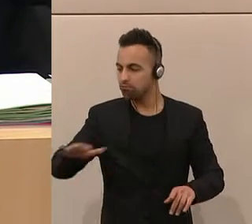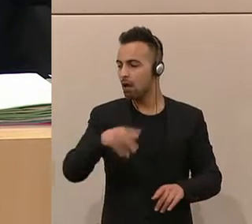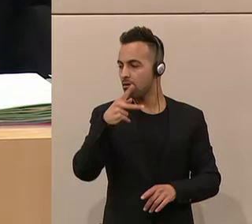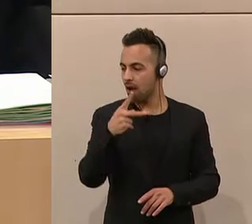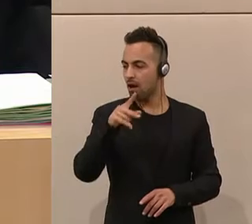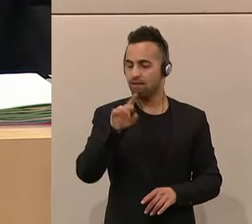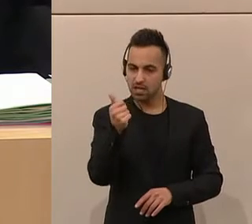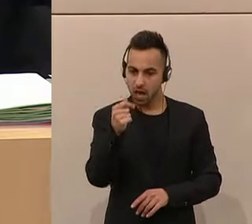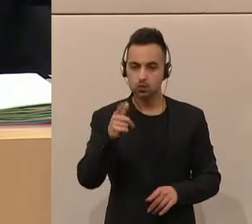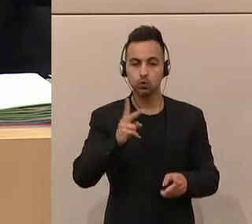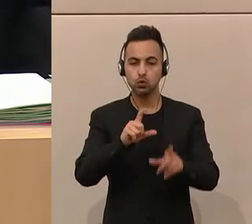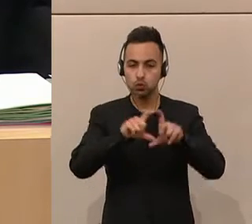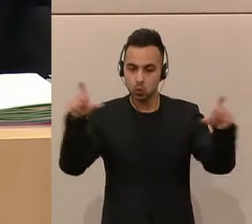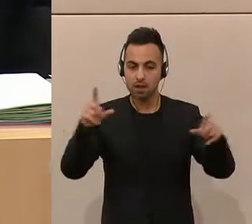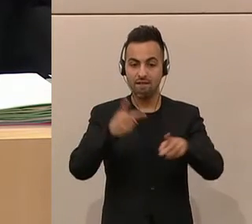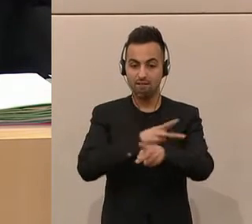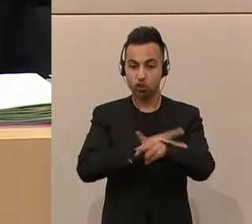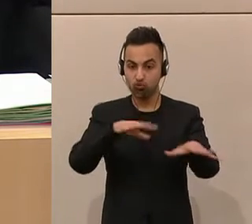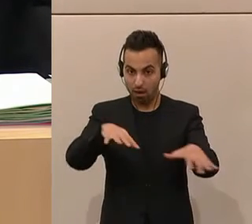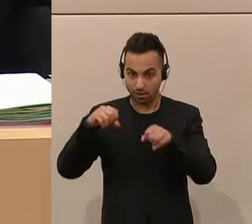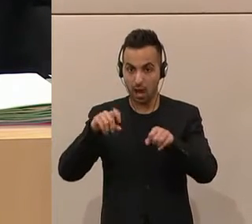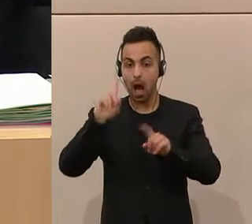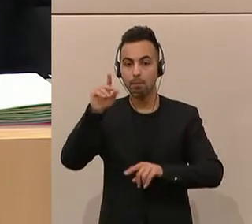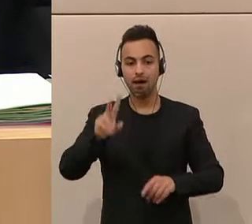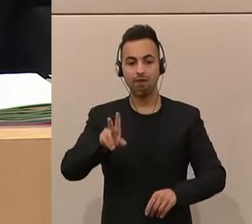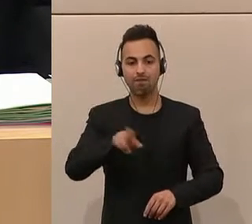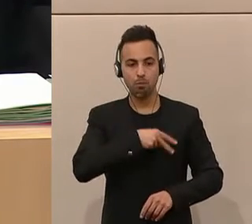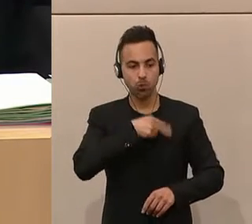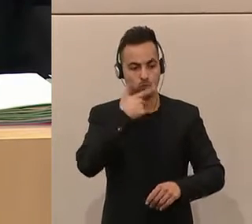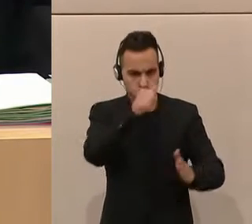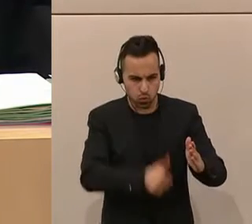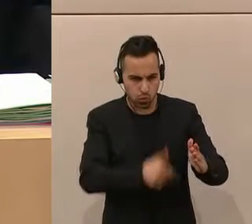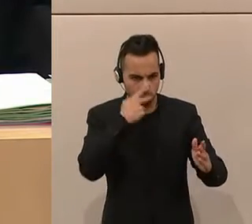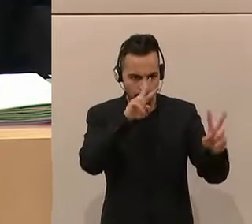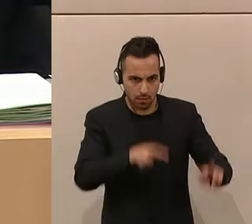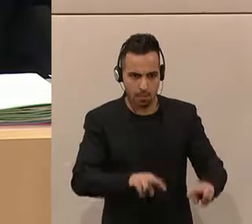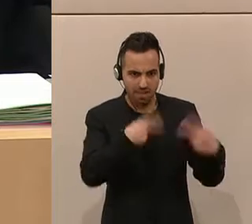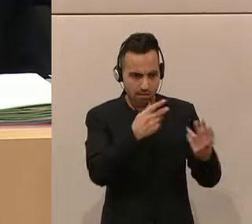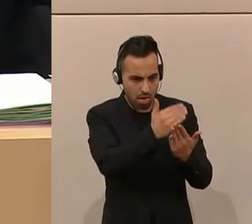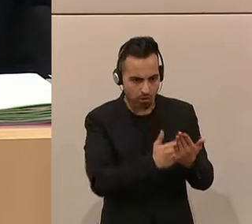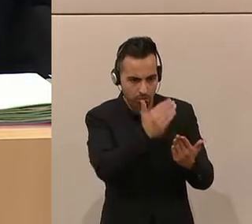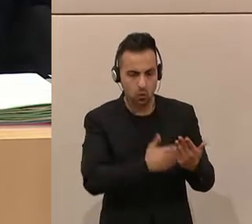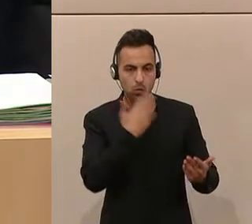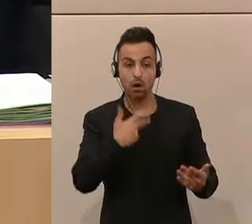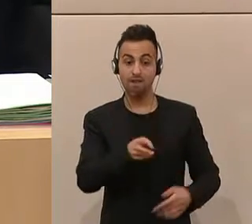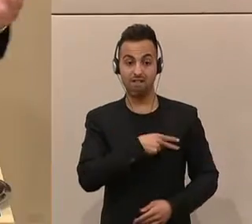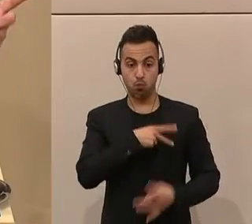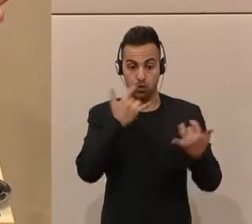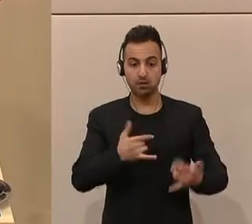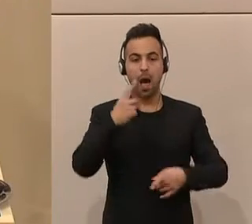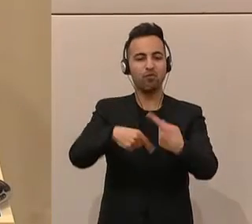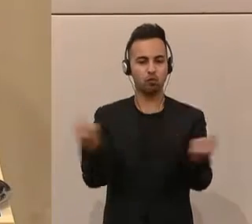Die Schulden wurden verstaatlicht. Allerdings die Vermögen wurden nicht bemerktet. Jetzt wurden die Vermögen in diesen Abwicklungsbanken